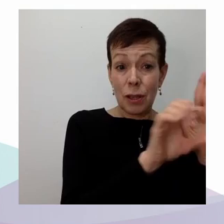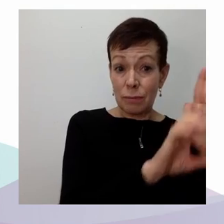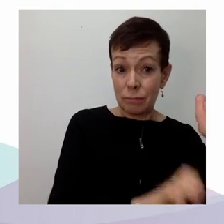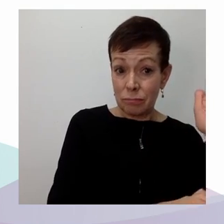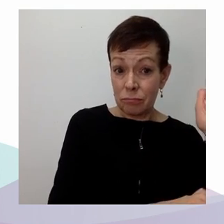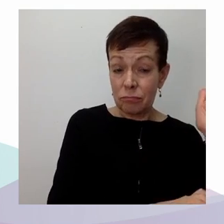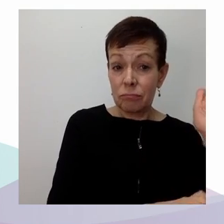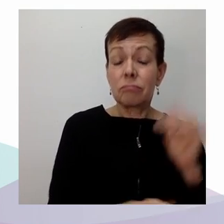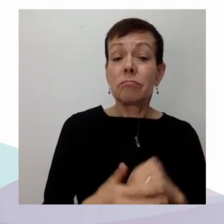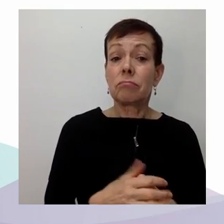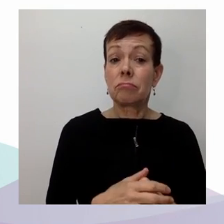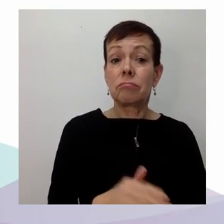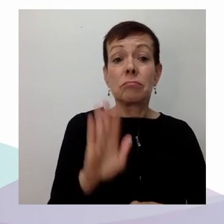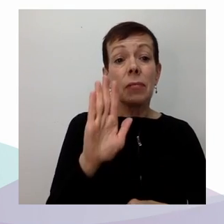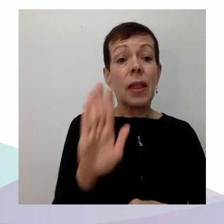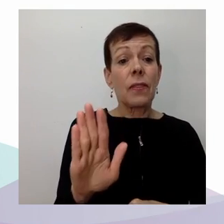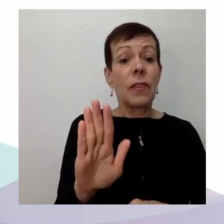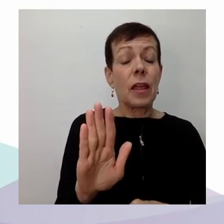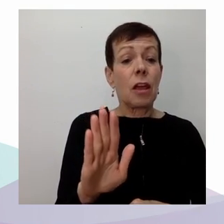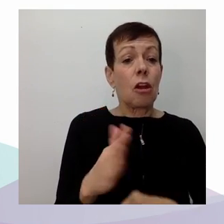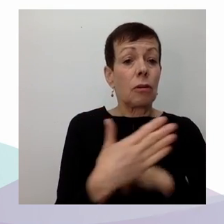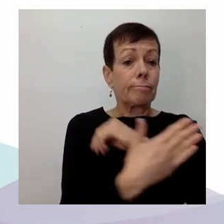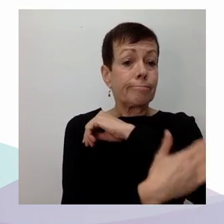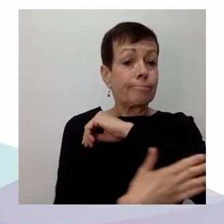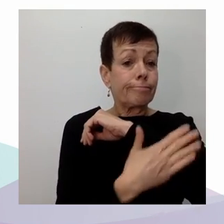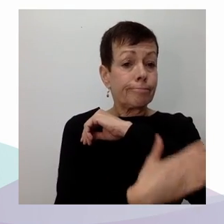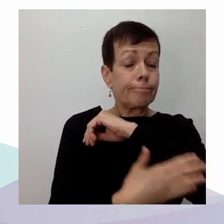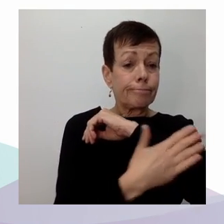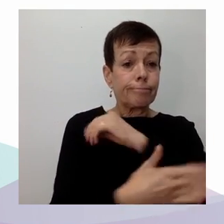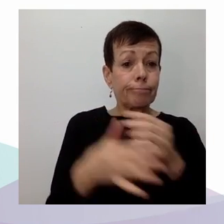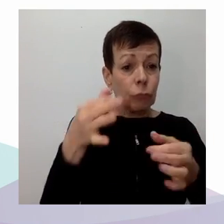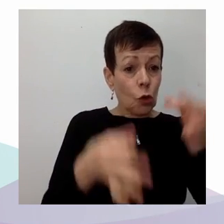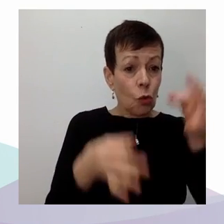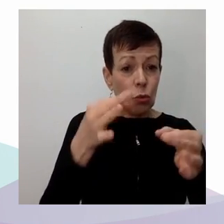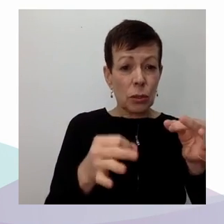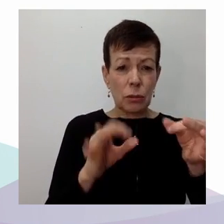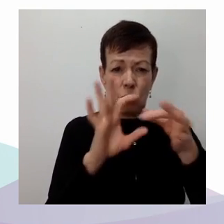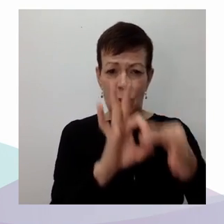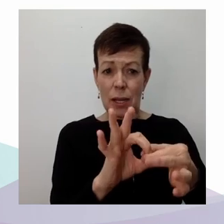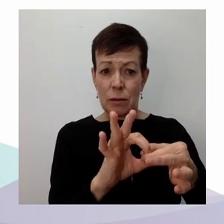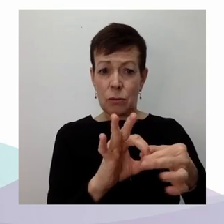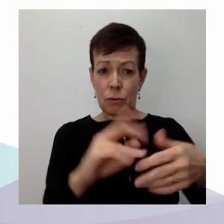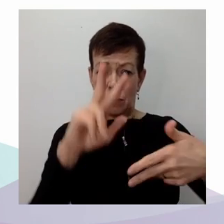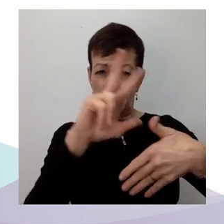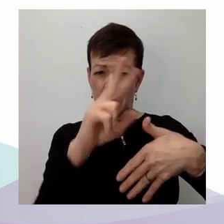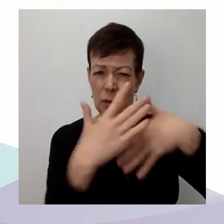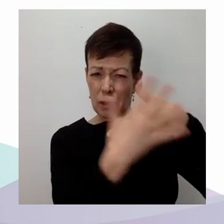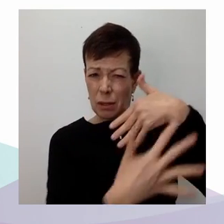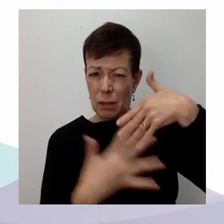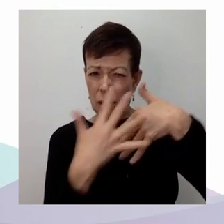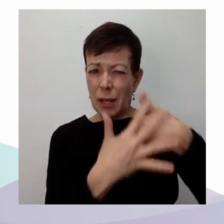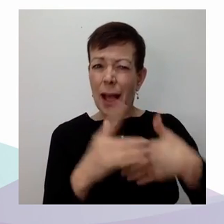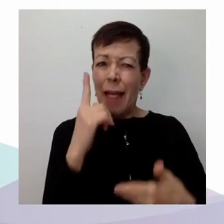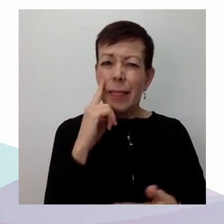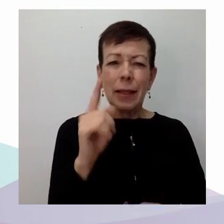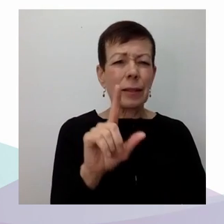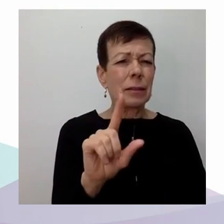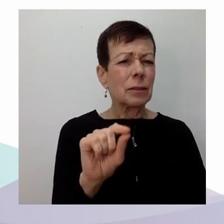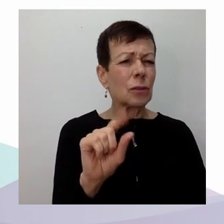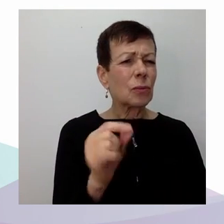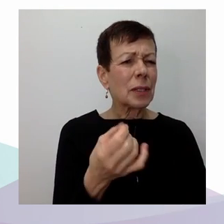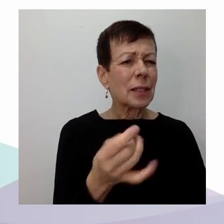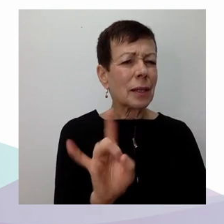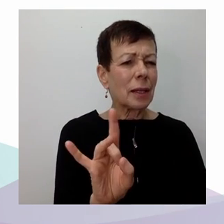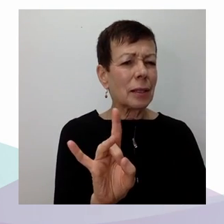de manière assez récente, la fin des 2018 ou dans ces eaux-là. Bon, bref, il y a une étude qui a été faite par des